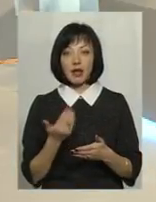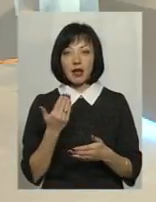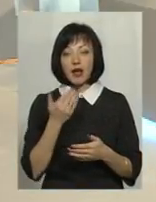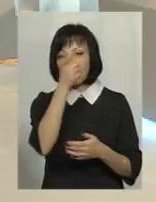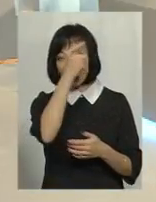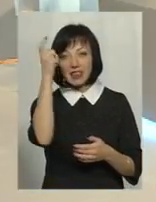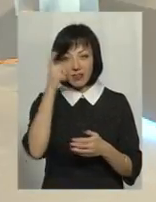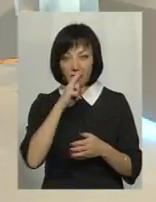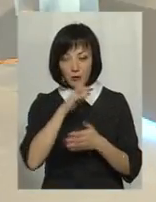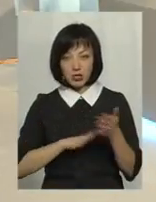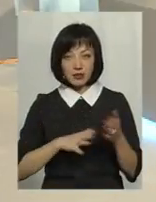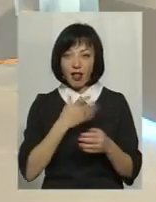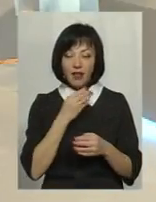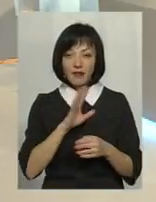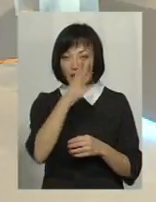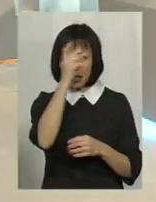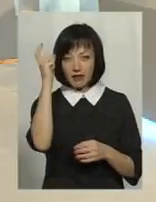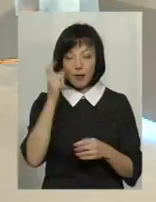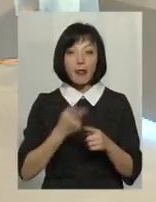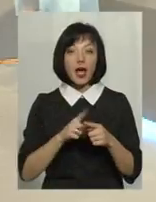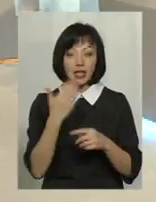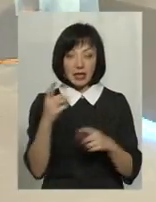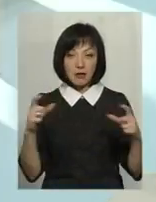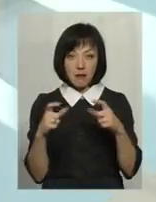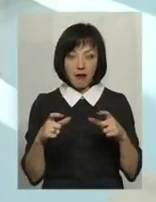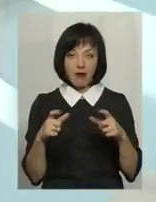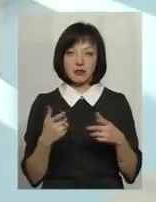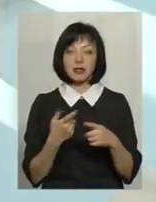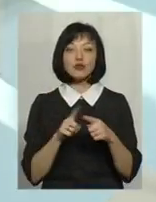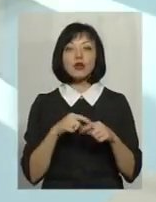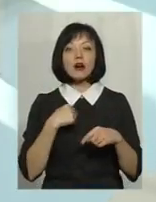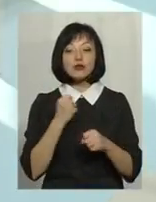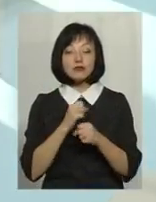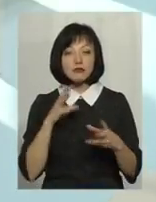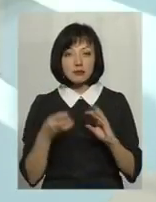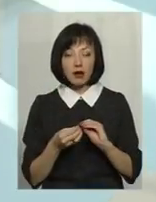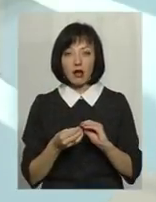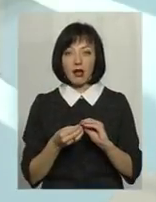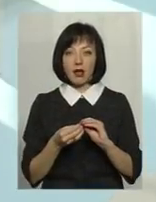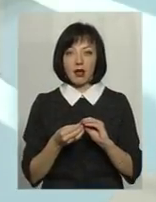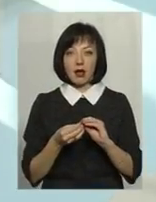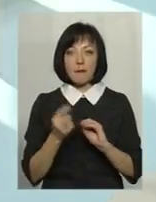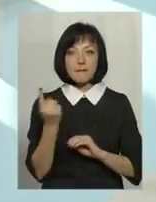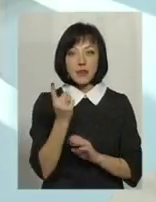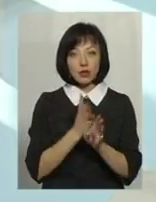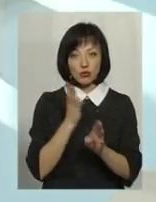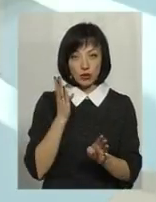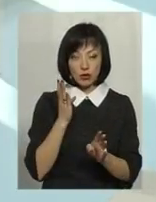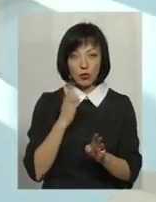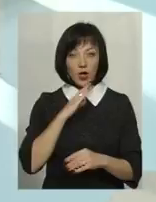магазинах, на їхніх супермаркетах. Тому я до чого хочу, як би, підвести діалог про те, що в першу чергу